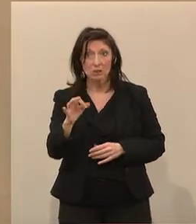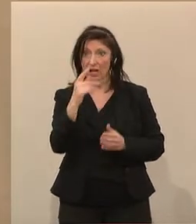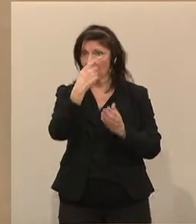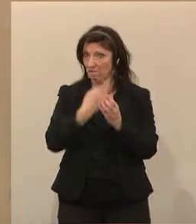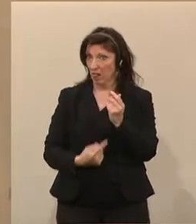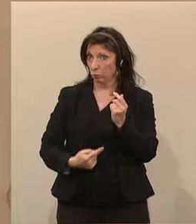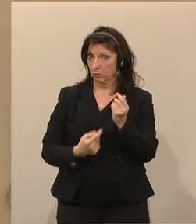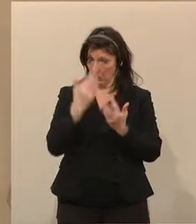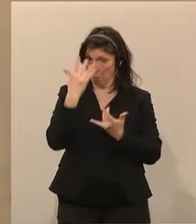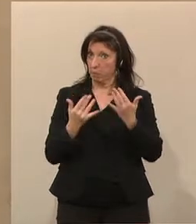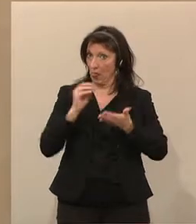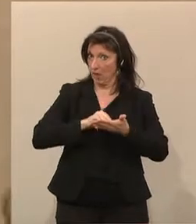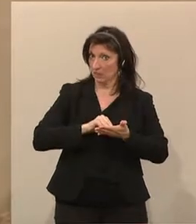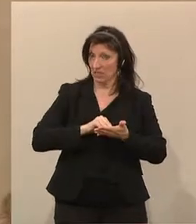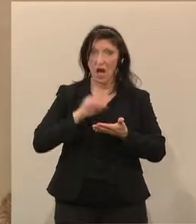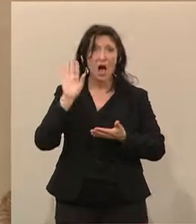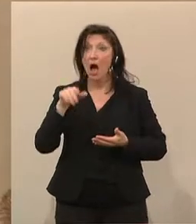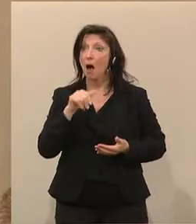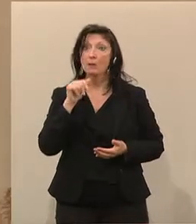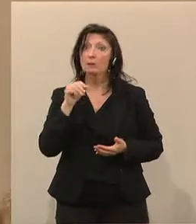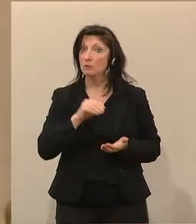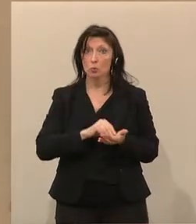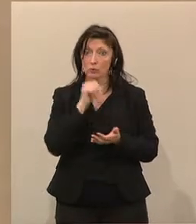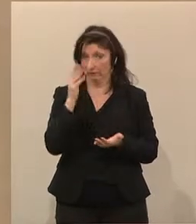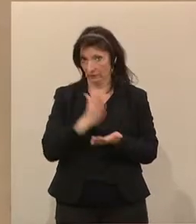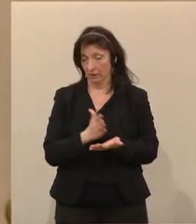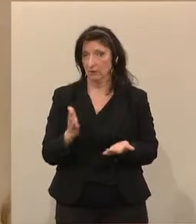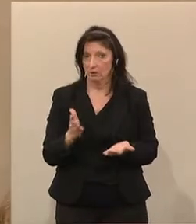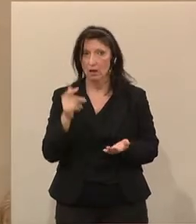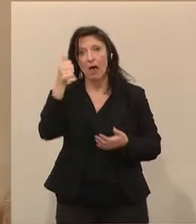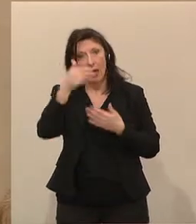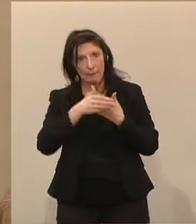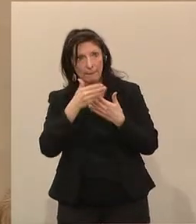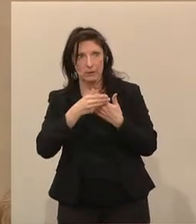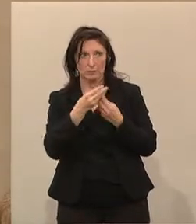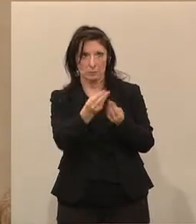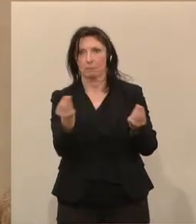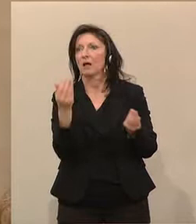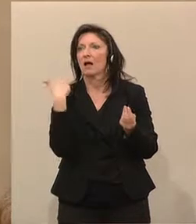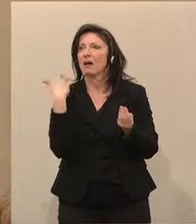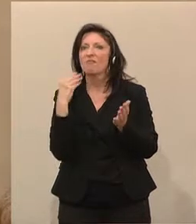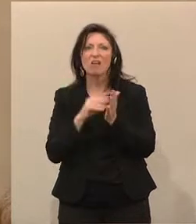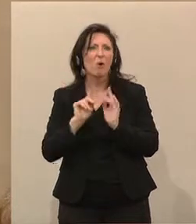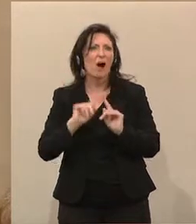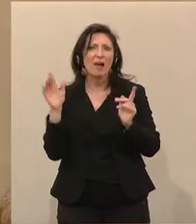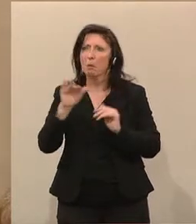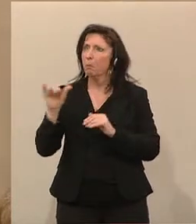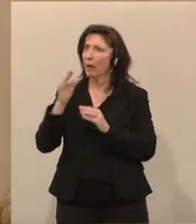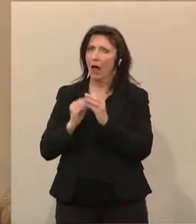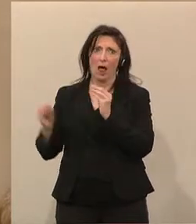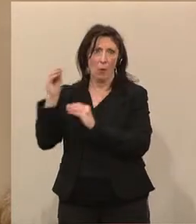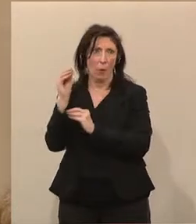Bilanz und damit nicht genug. Ich möchte nur ein Beispiel anführen, dass es auch weitere Erhöhungen gegeben hat. Beispielsweise